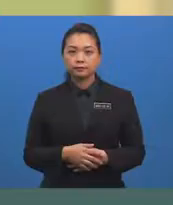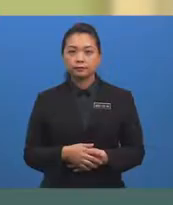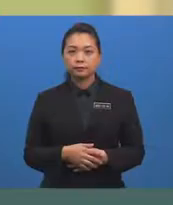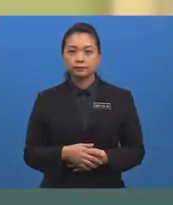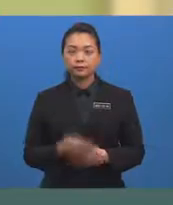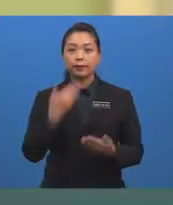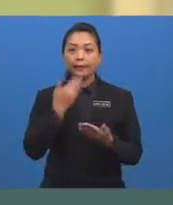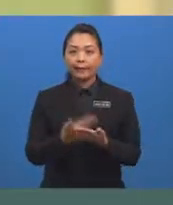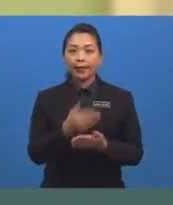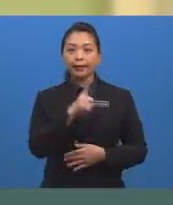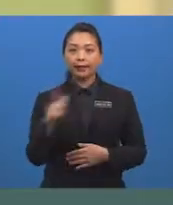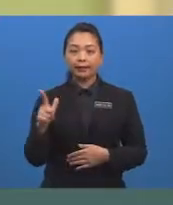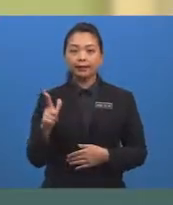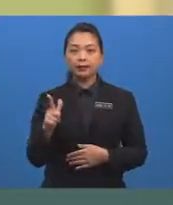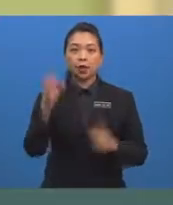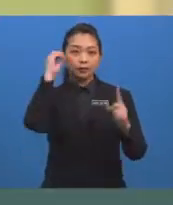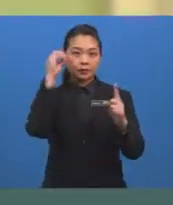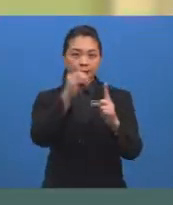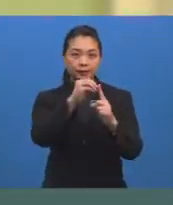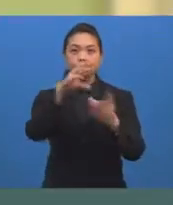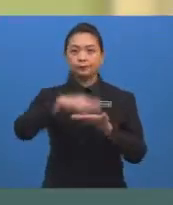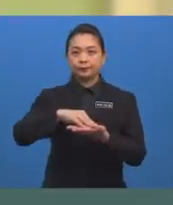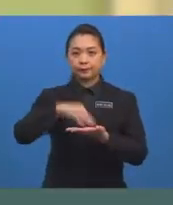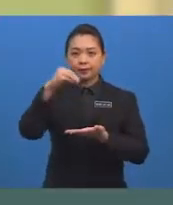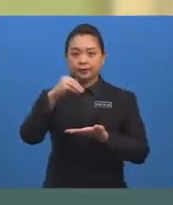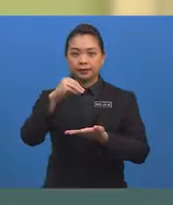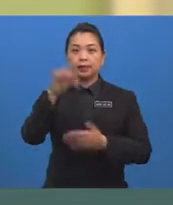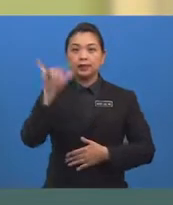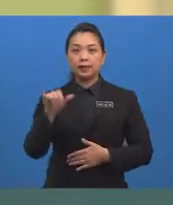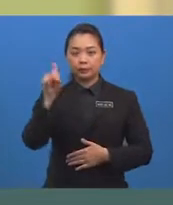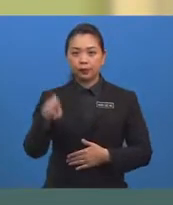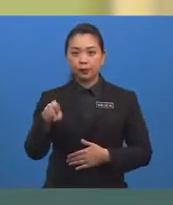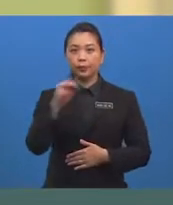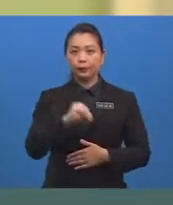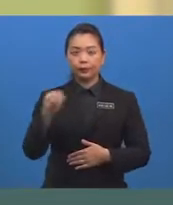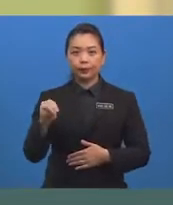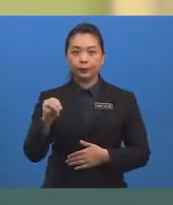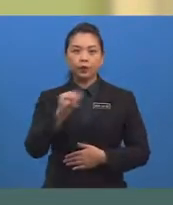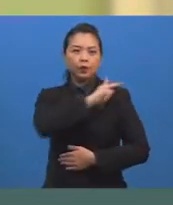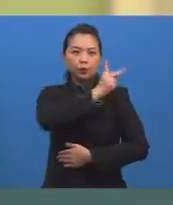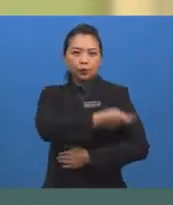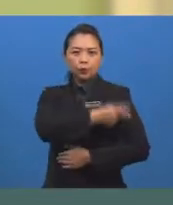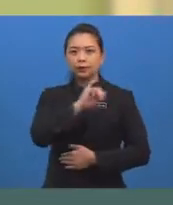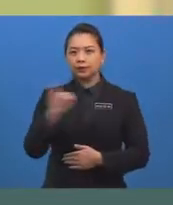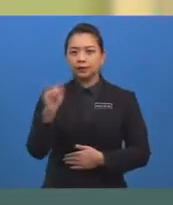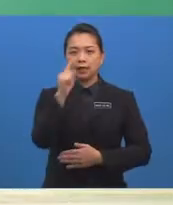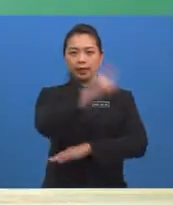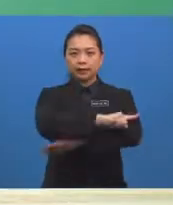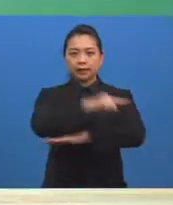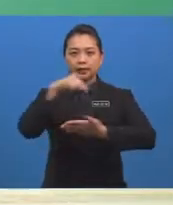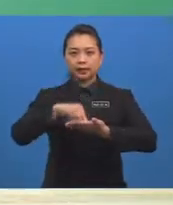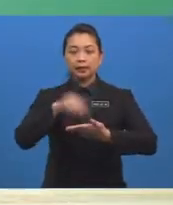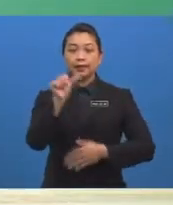Baiklah, objektif pembelajaran yang perlu murid-murid kuasai pada hari ini ialah